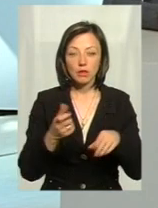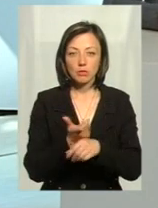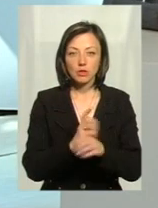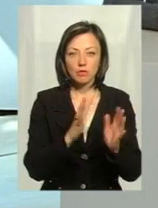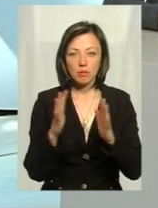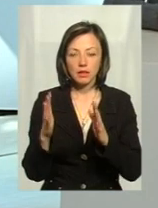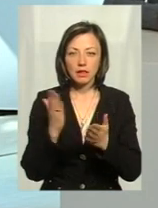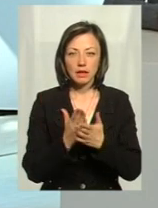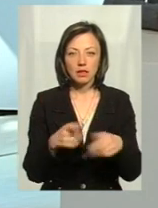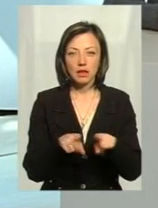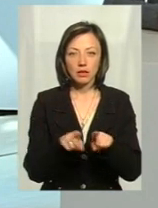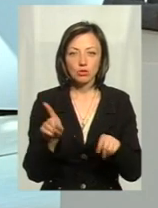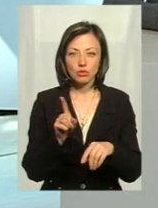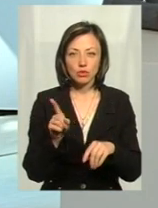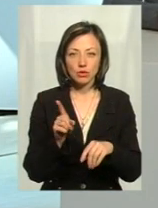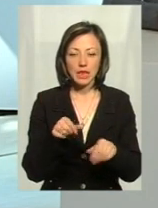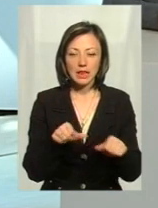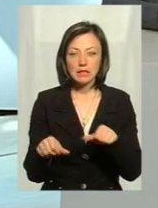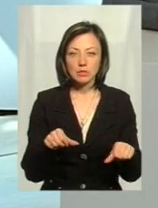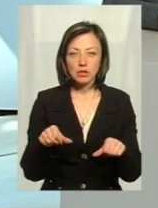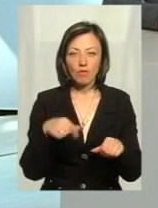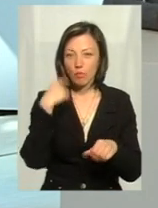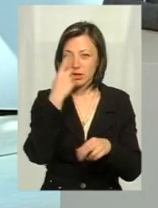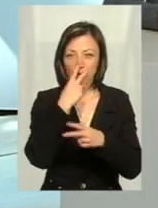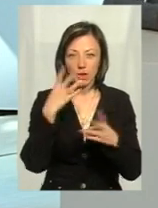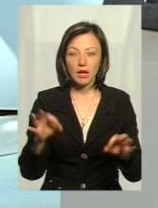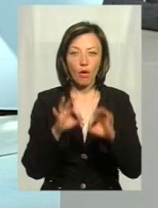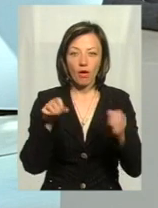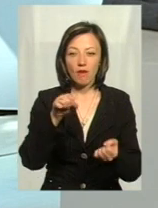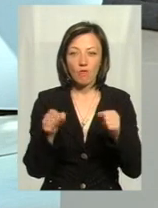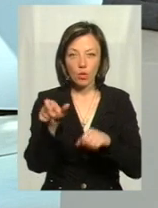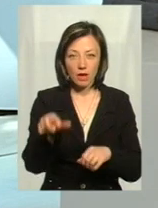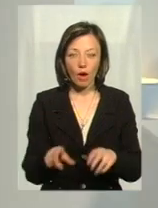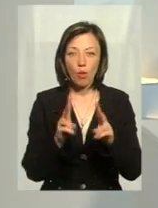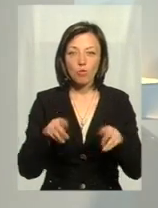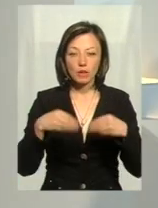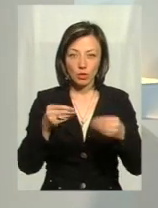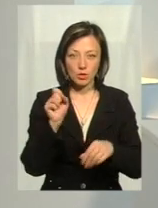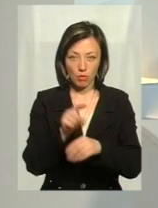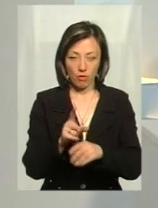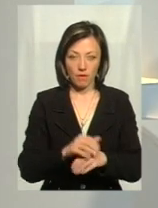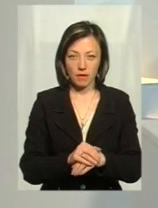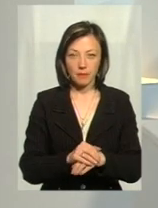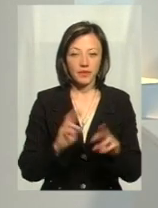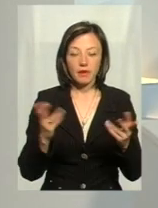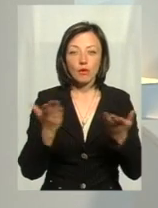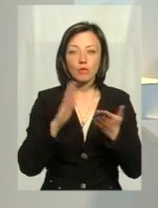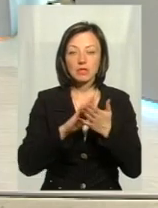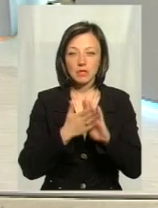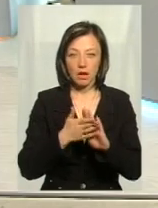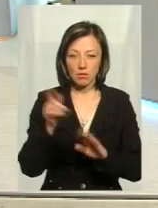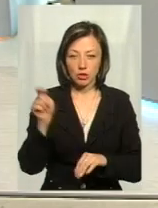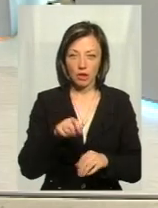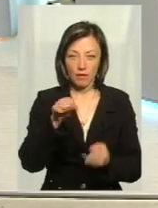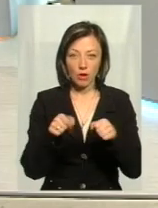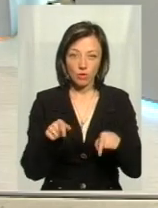випадків, навіть є такі випадки, що і диспетчера, вони в обличчя не бачили ніколи, і не знають того водія, кому вони, в якому стані приїжджають до водії.